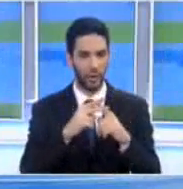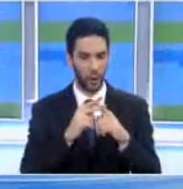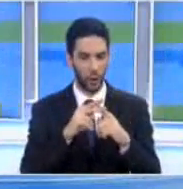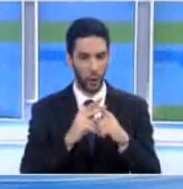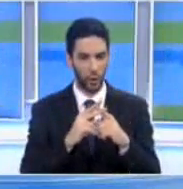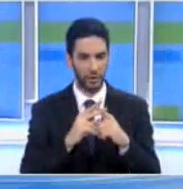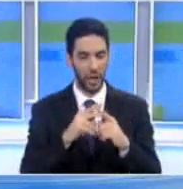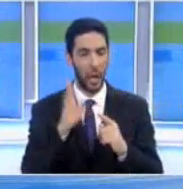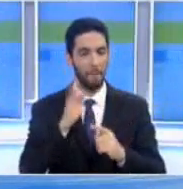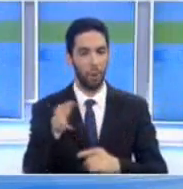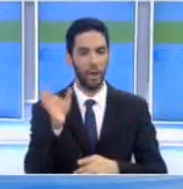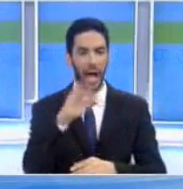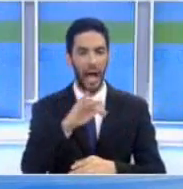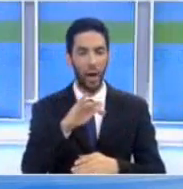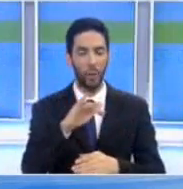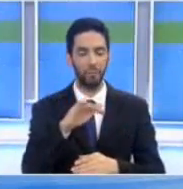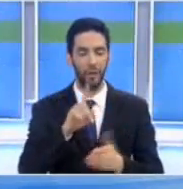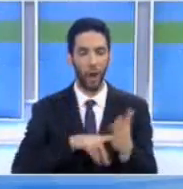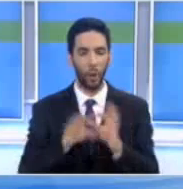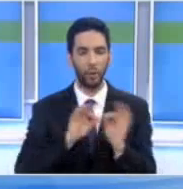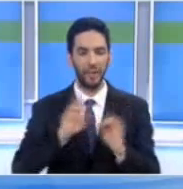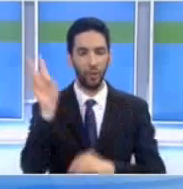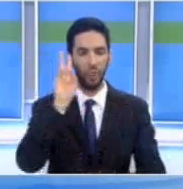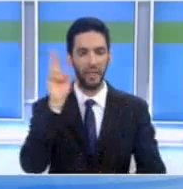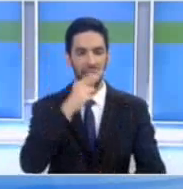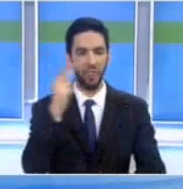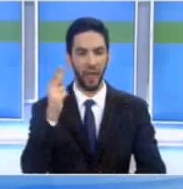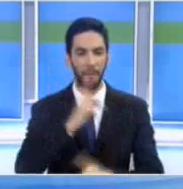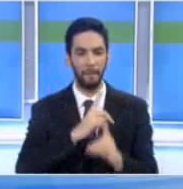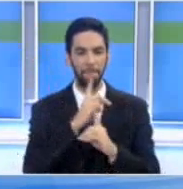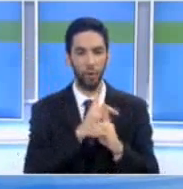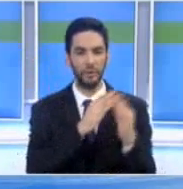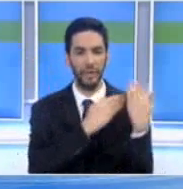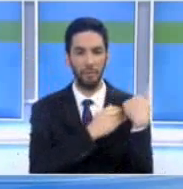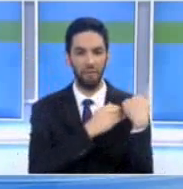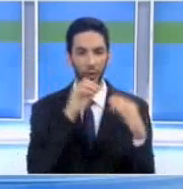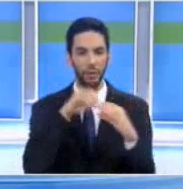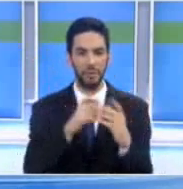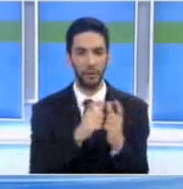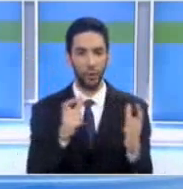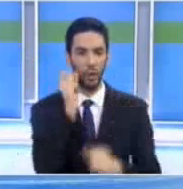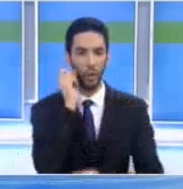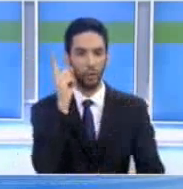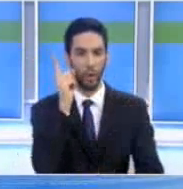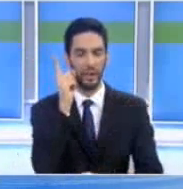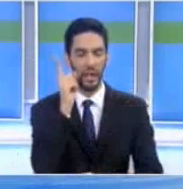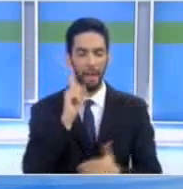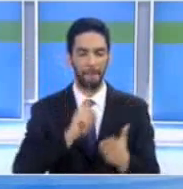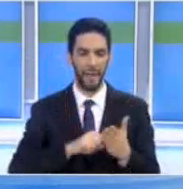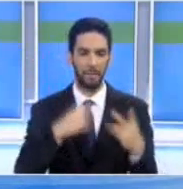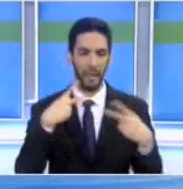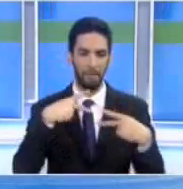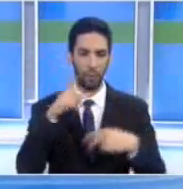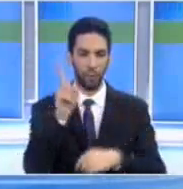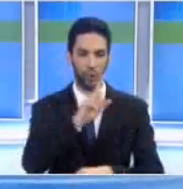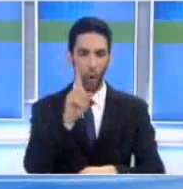μπορεί να γίνει μέσω της πρότασης νόμου που κατέφευσε ο Δημοκρατικός Συναγελμός στην Βουλή ώστε αυτές οι αποφάσεις για τους κανονισμούς σε σχέση με τα σχολεία